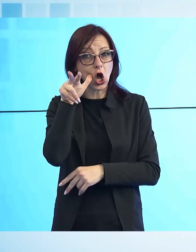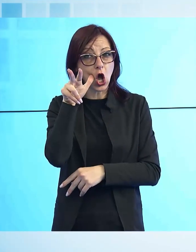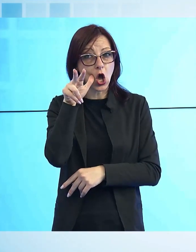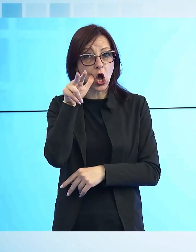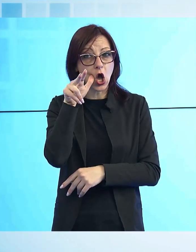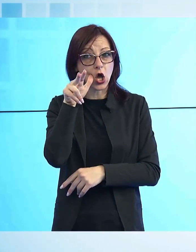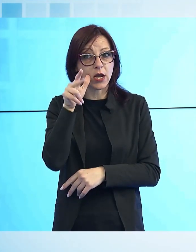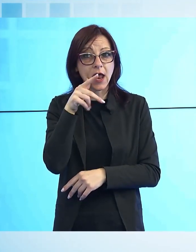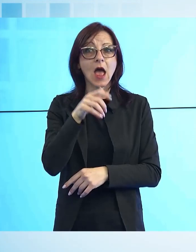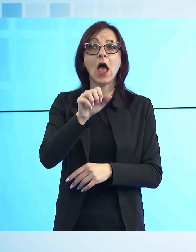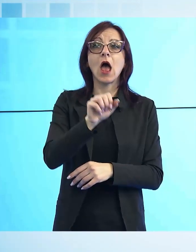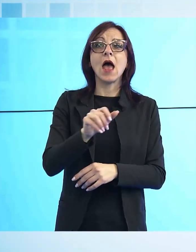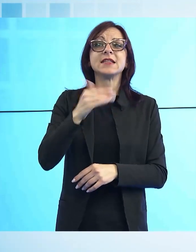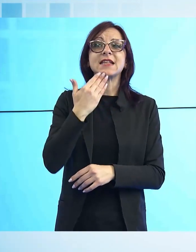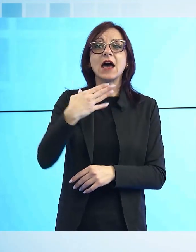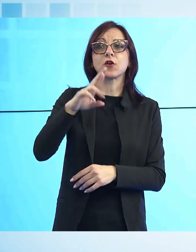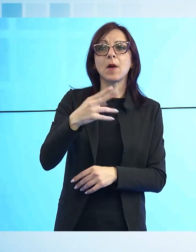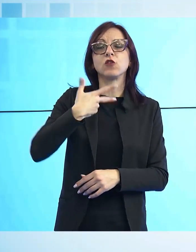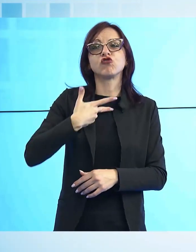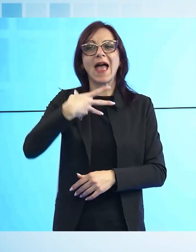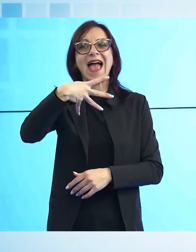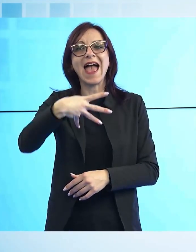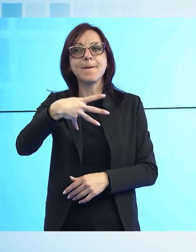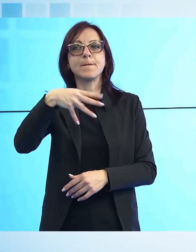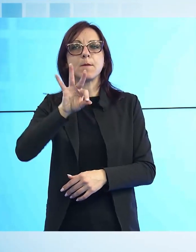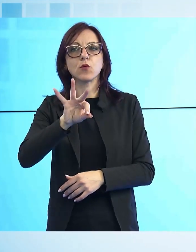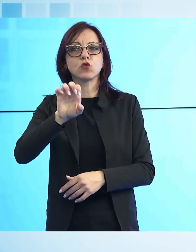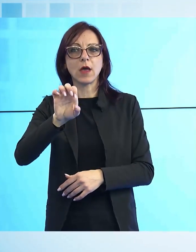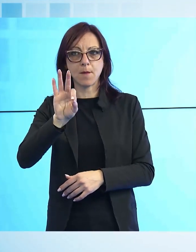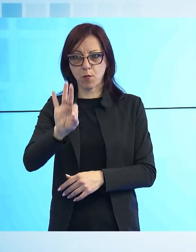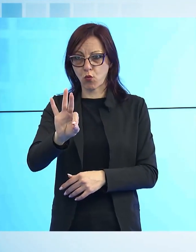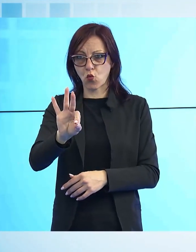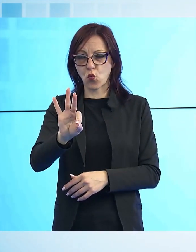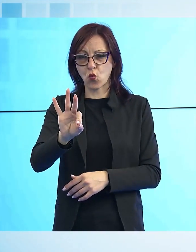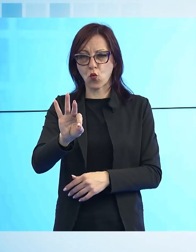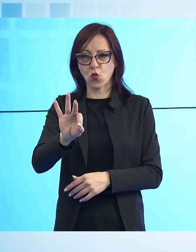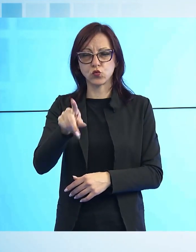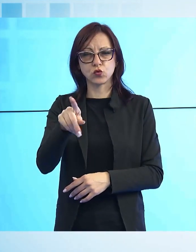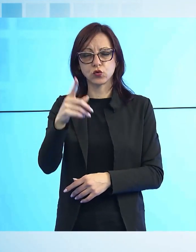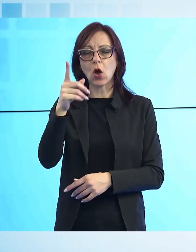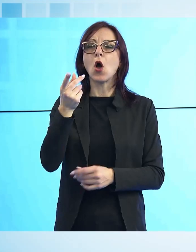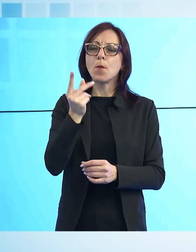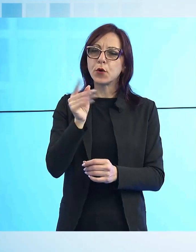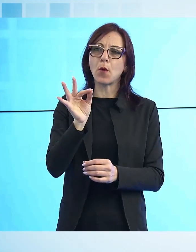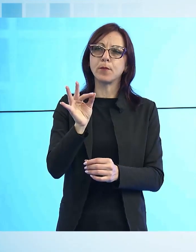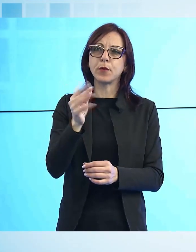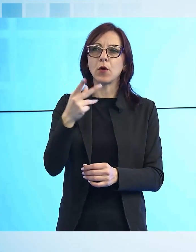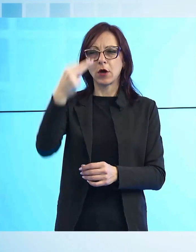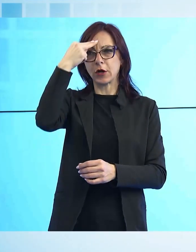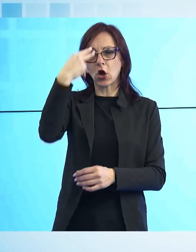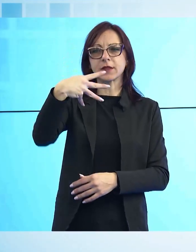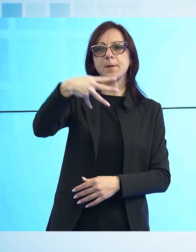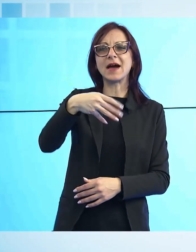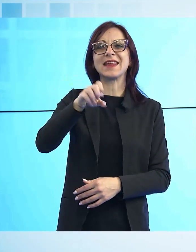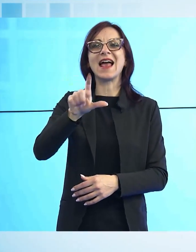scena M.E., performance liberamente ispirata alla figura di Maria Eletta Martini. Con il testo, la regia e l'interpretazione di